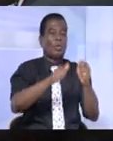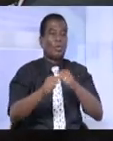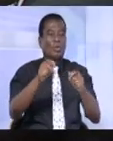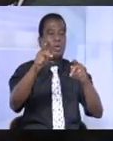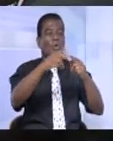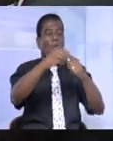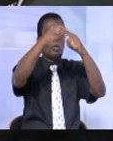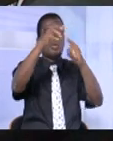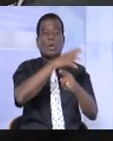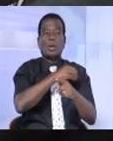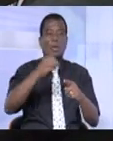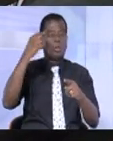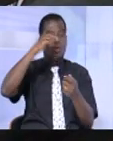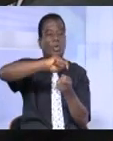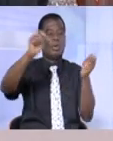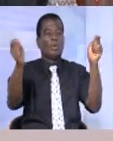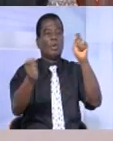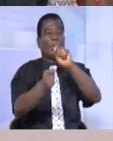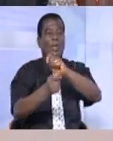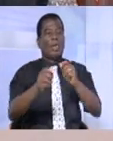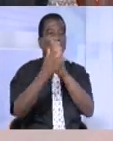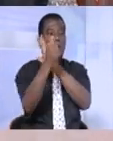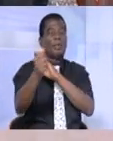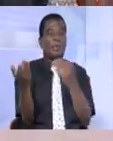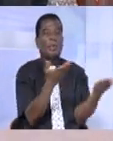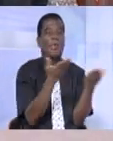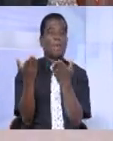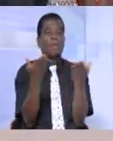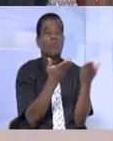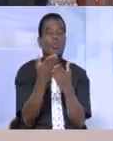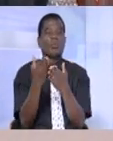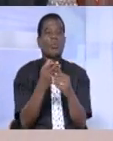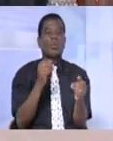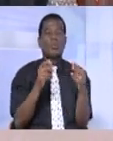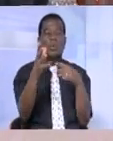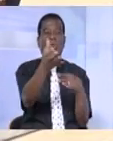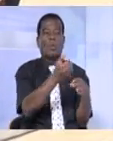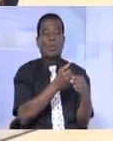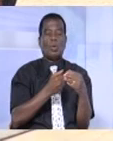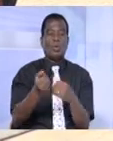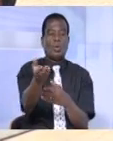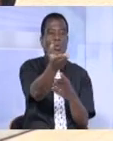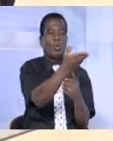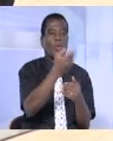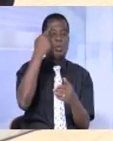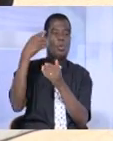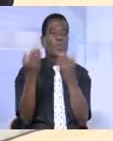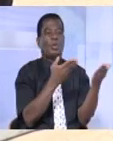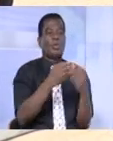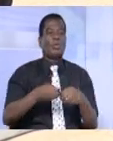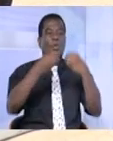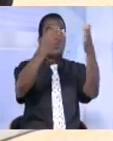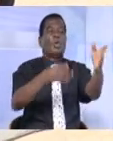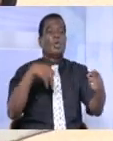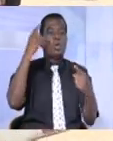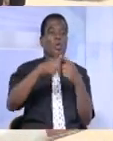de la fonction publique pour améliorer la qualité des services, la perception de recettes pour les services fournis